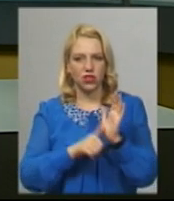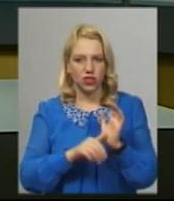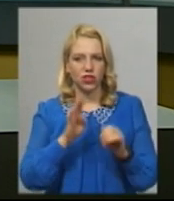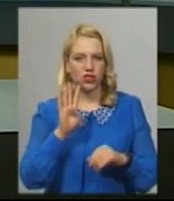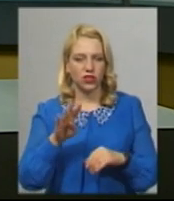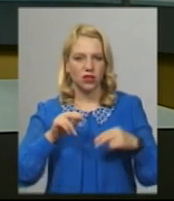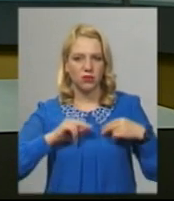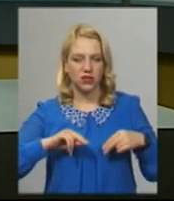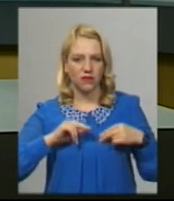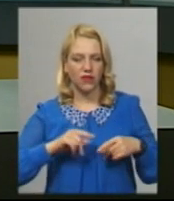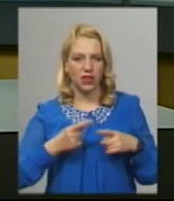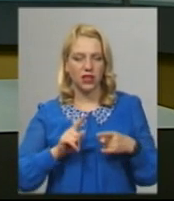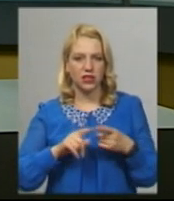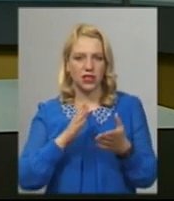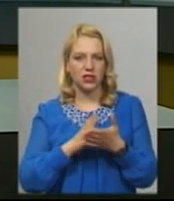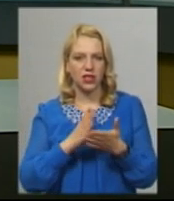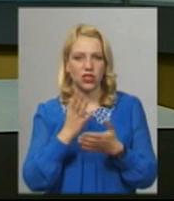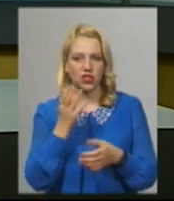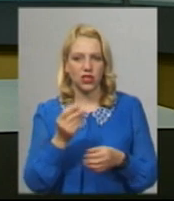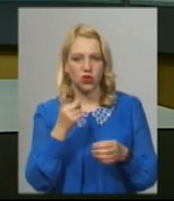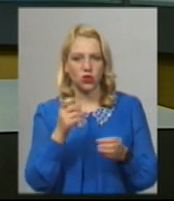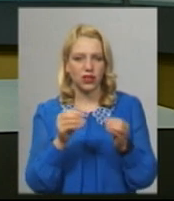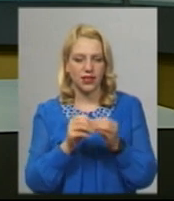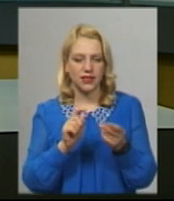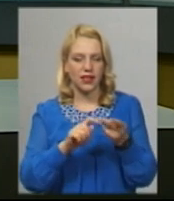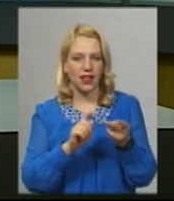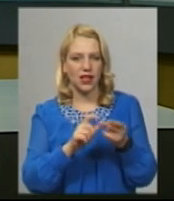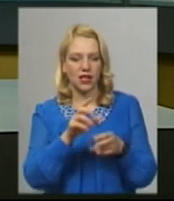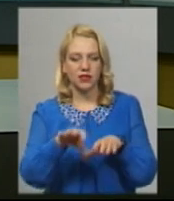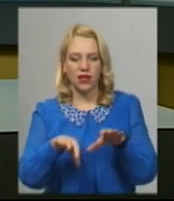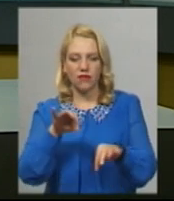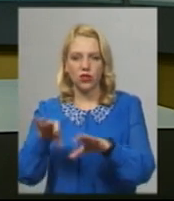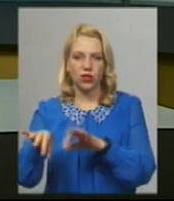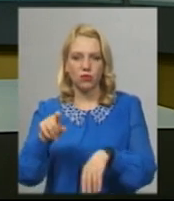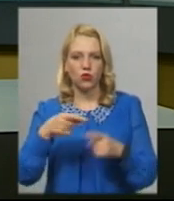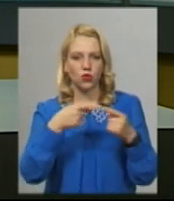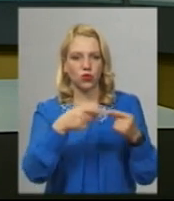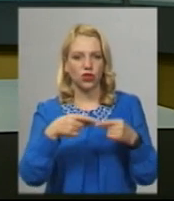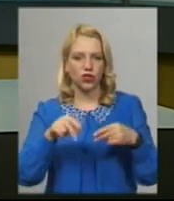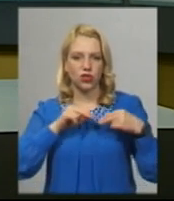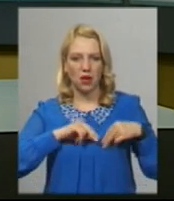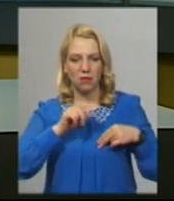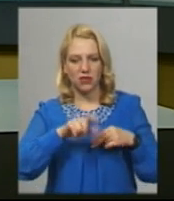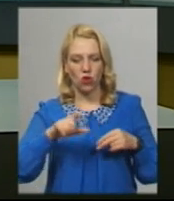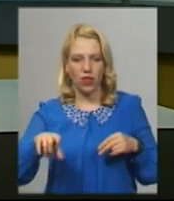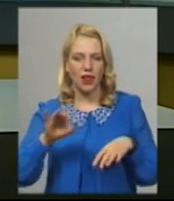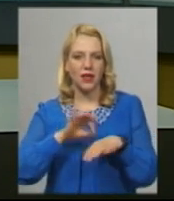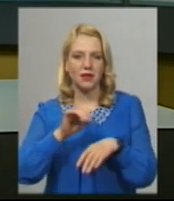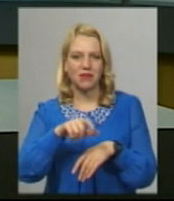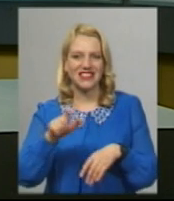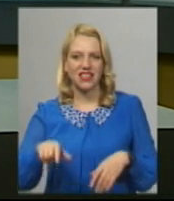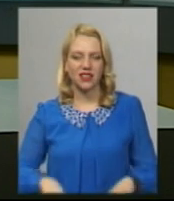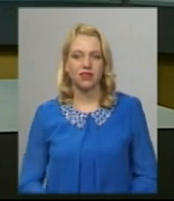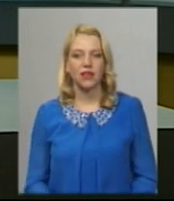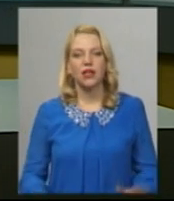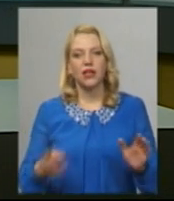Наразі на дослідженні перебуває ще 110 аналізів, відібраних у решти персоналу та пацієнтів закладу 25